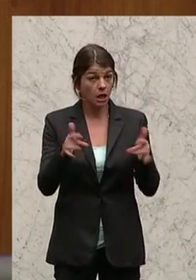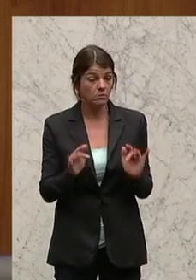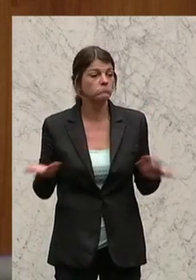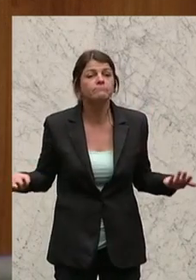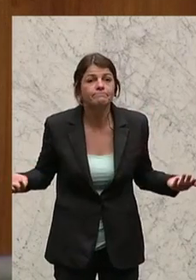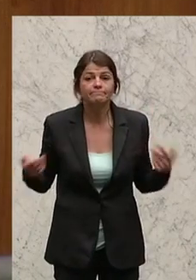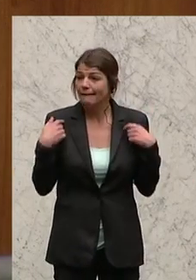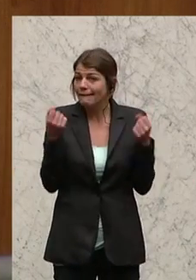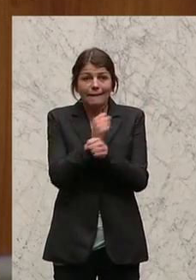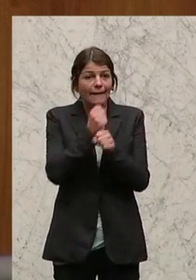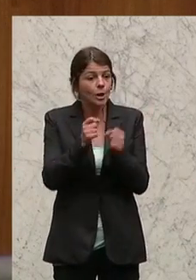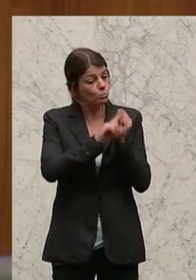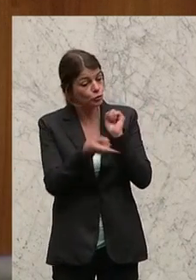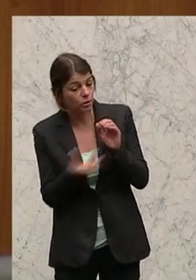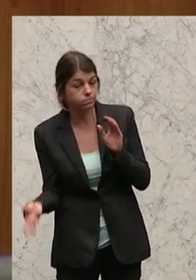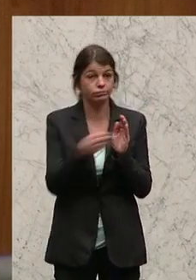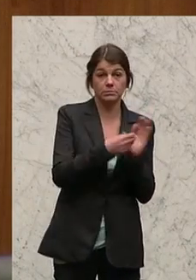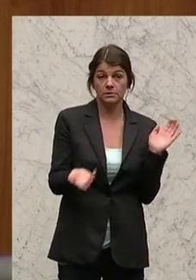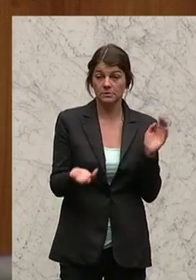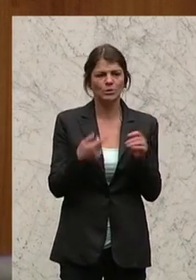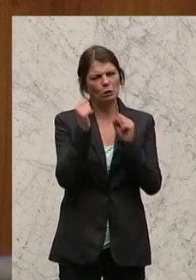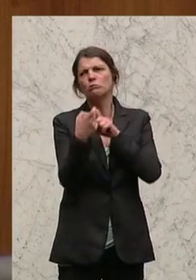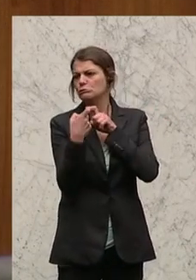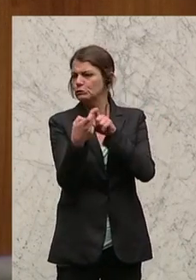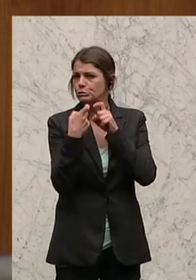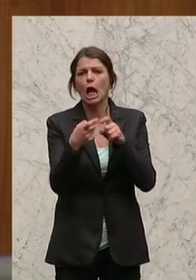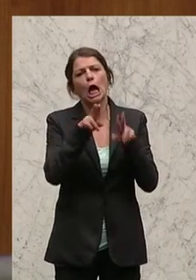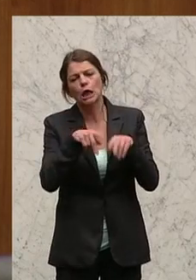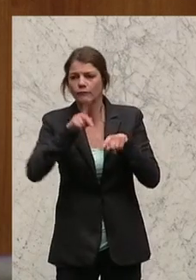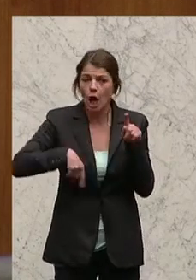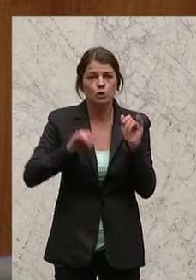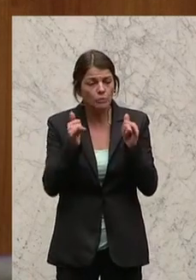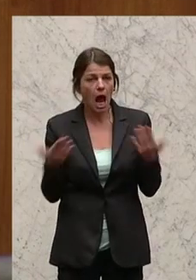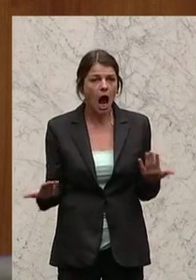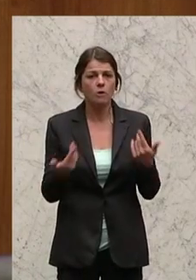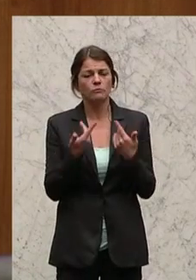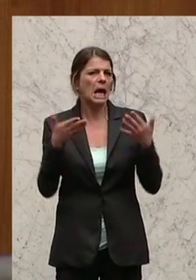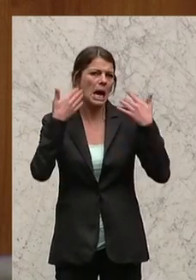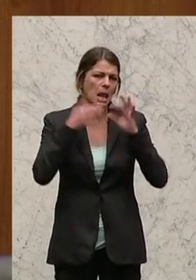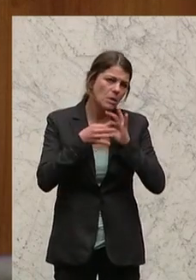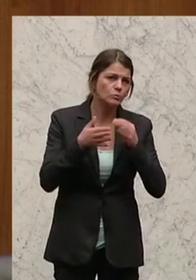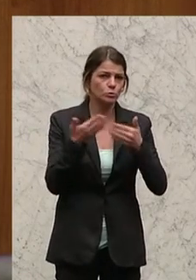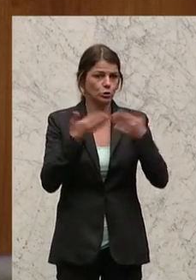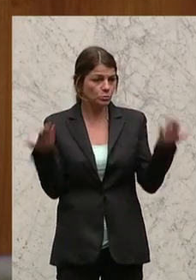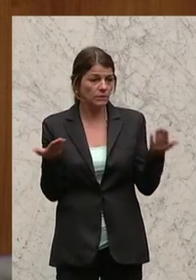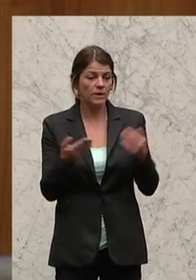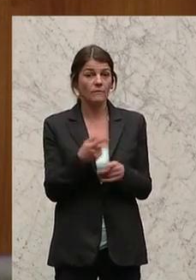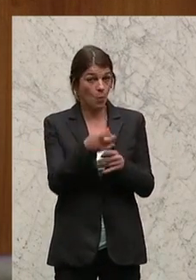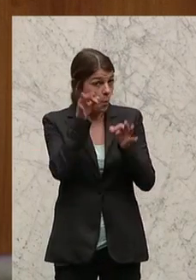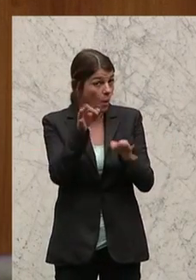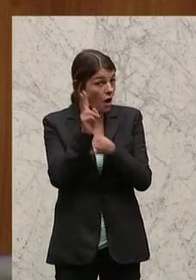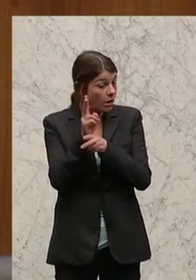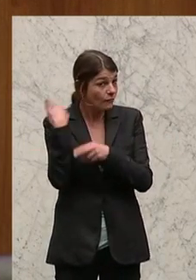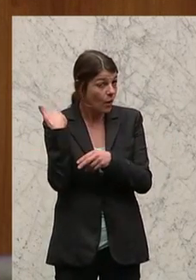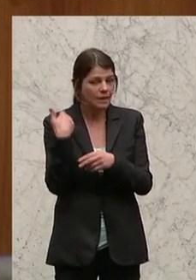dann kann ich das auch nicht budgetieren. Da können Sie jetzt darüber diskutieren, ob das richtig ist. Und was das Klima anbelangt, wenn Sie auch hier aufmerksam zugehört